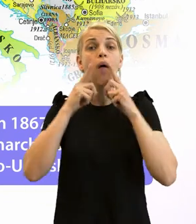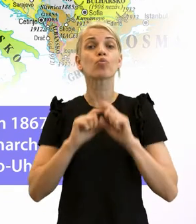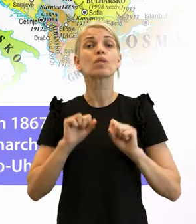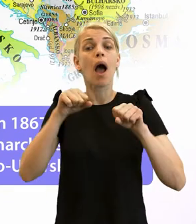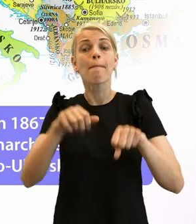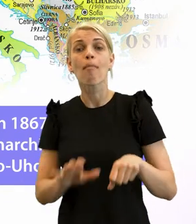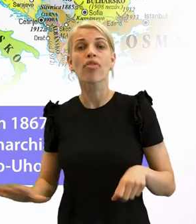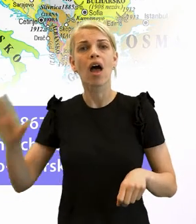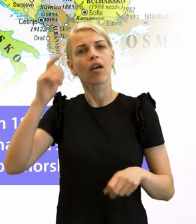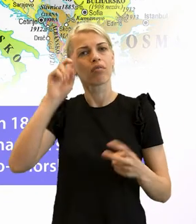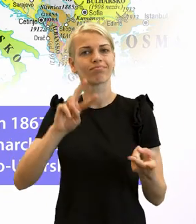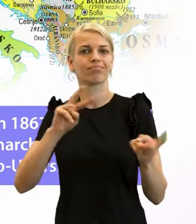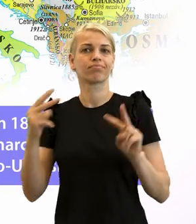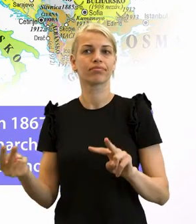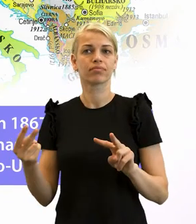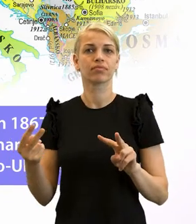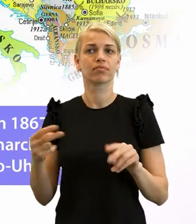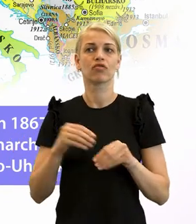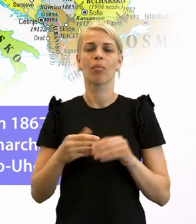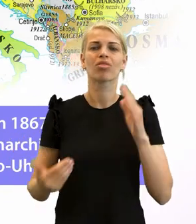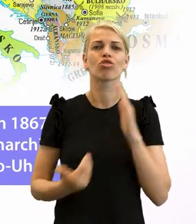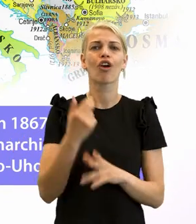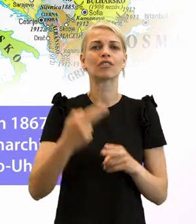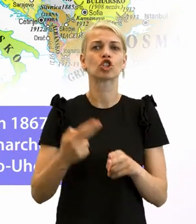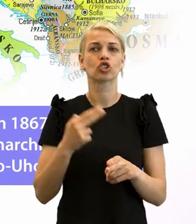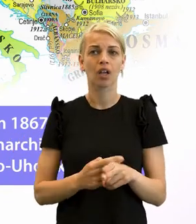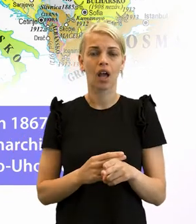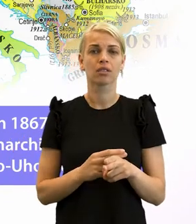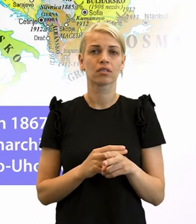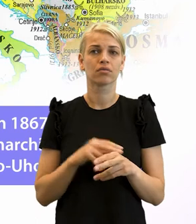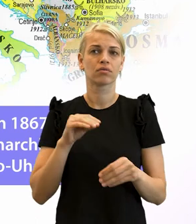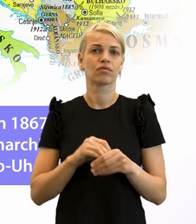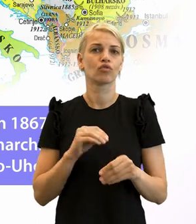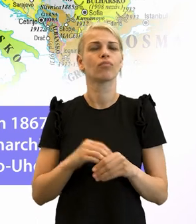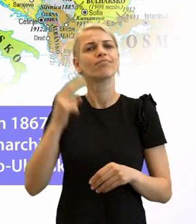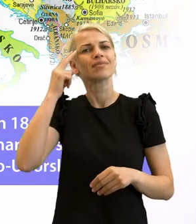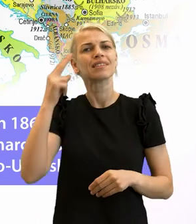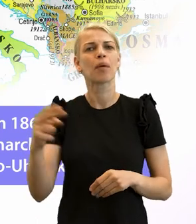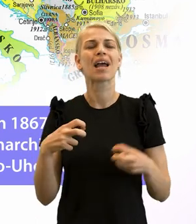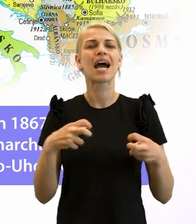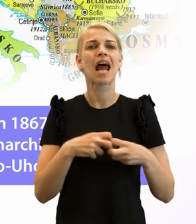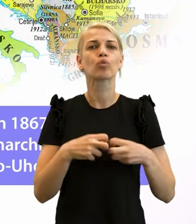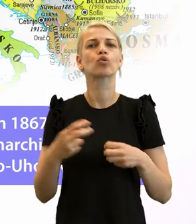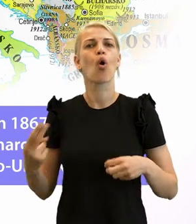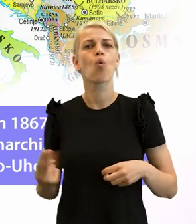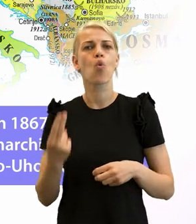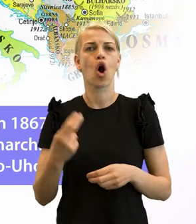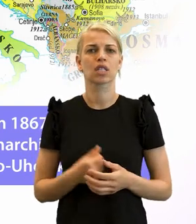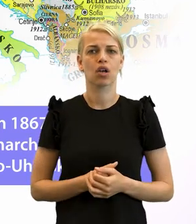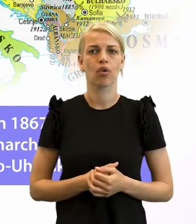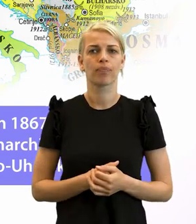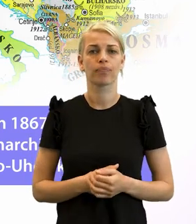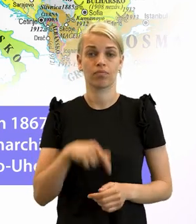monarchia sa premenovala dokonca na úplne nový štát, ktorý vošiel do dejin známy ako Rakúsko-Uhorsko.